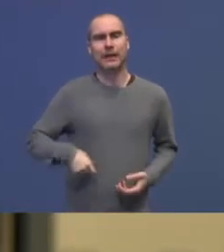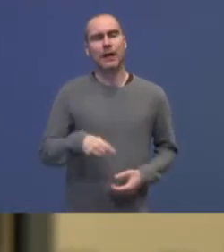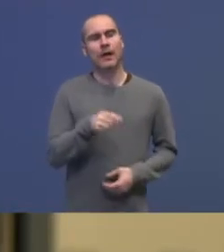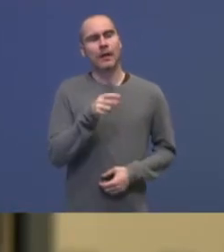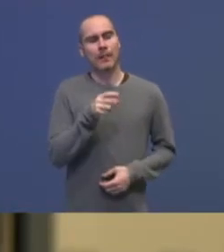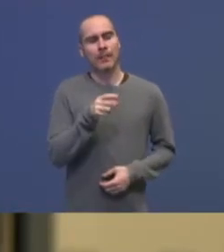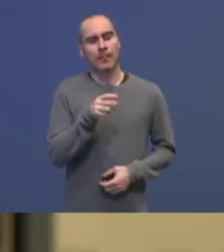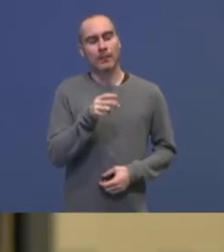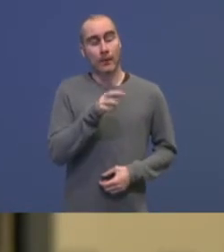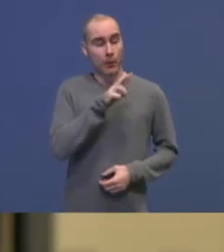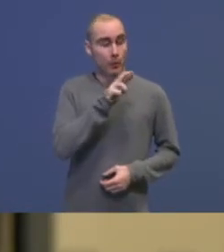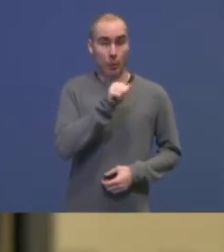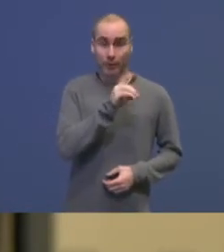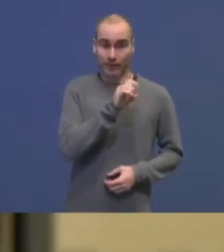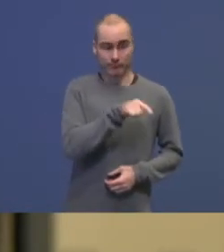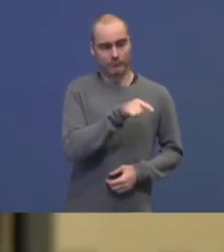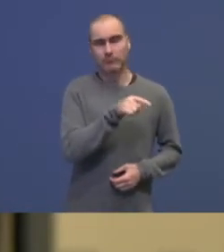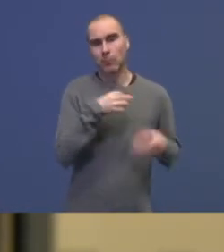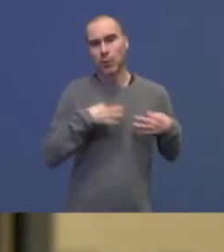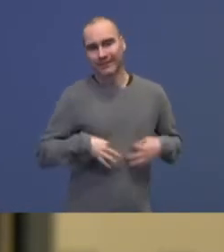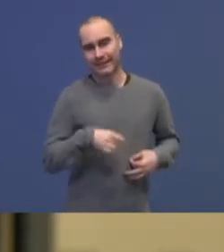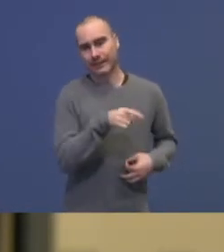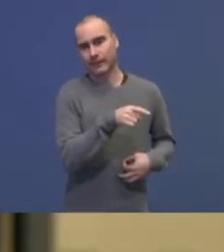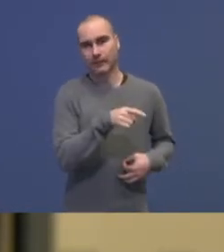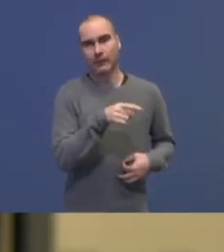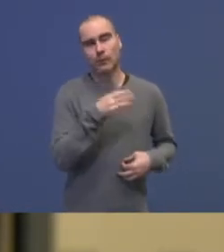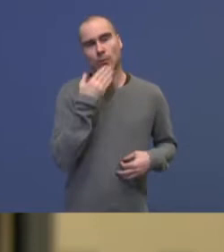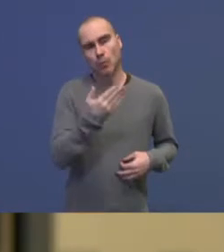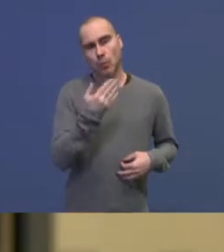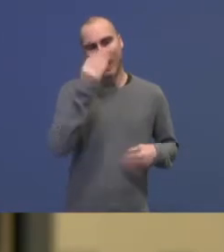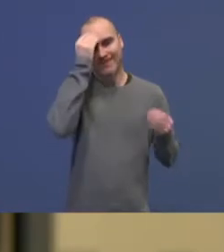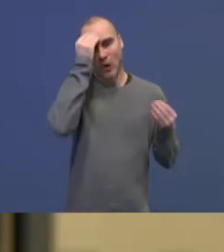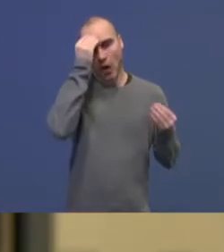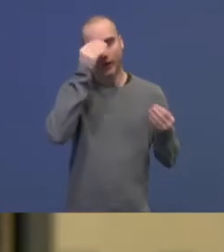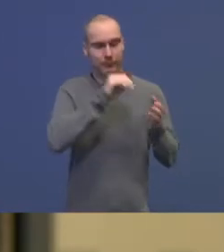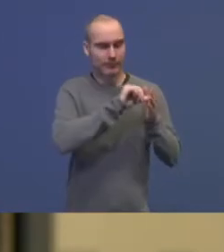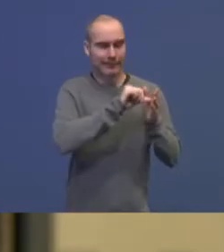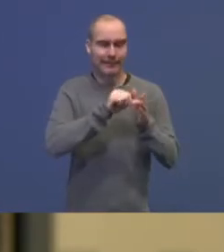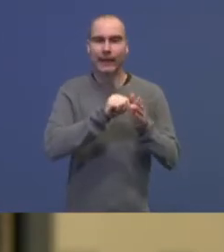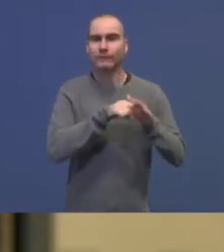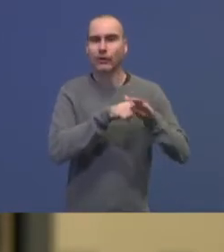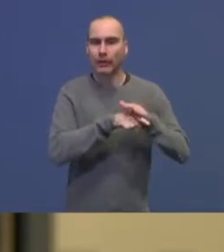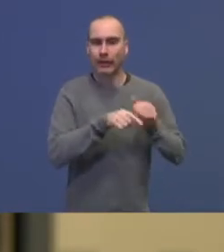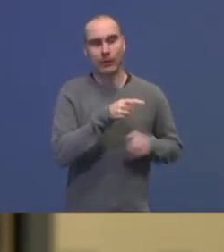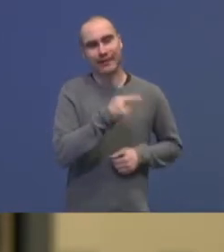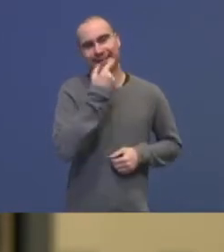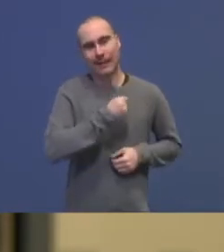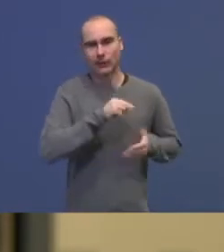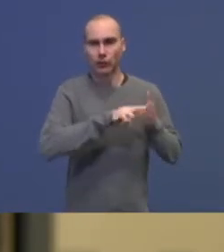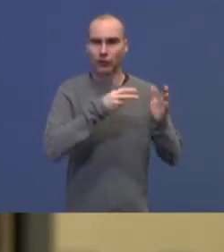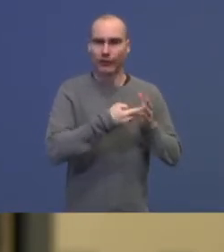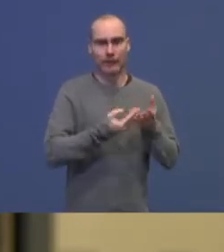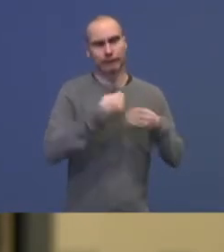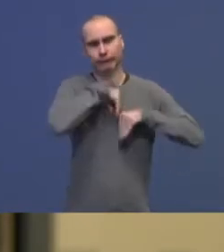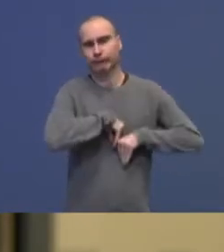Selv i rådet der politiet har god erfaring med å registrere flyktninger og kjenne systemene inn og ut,